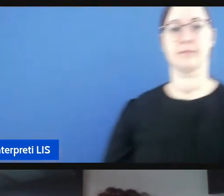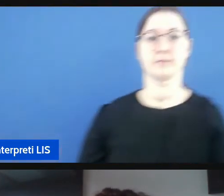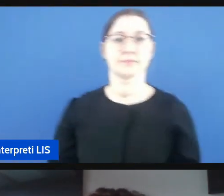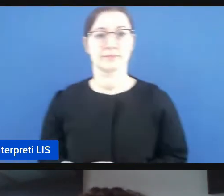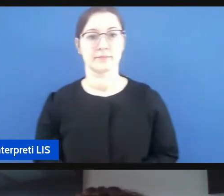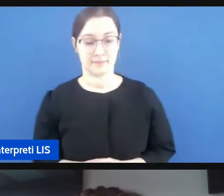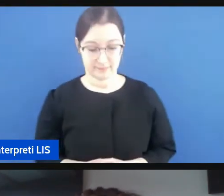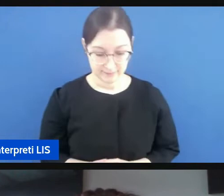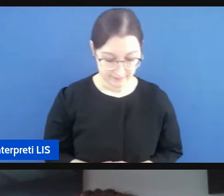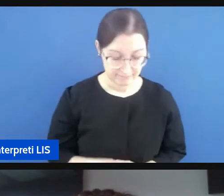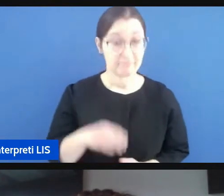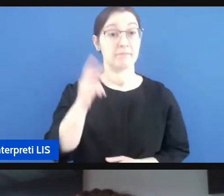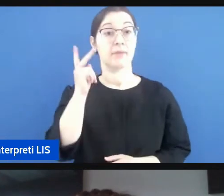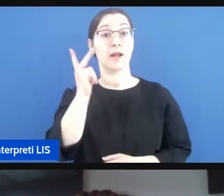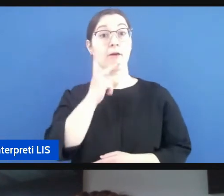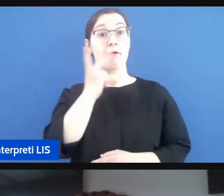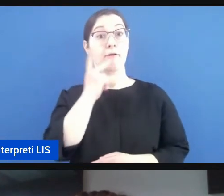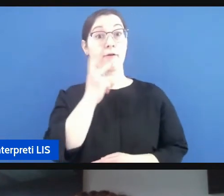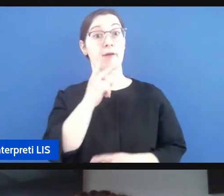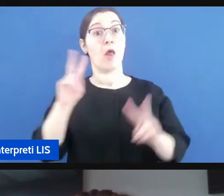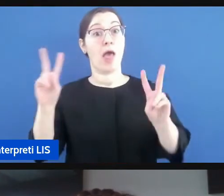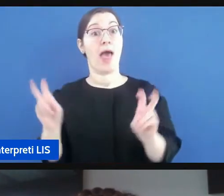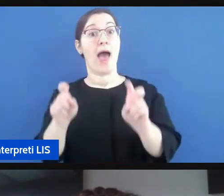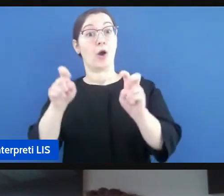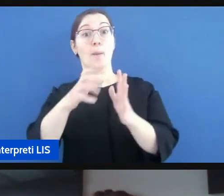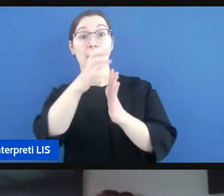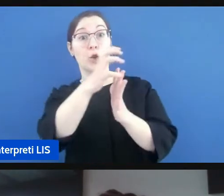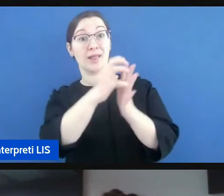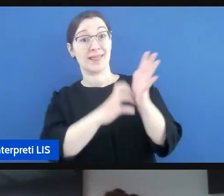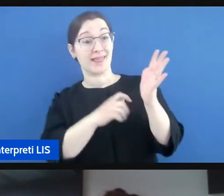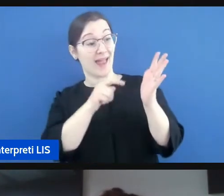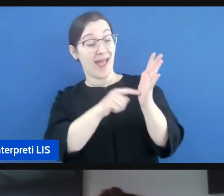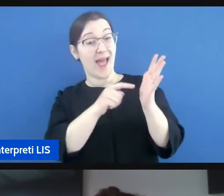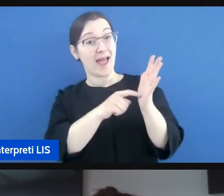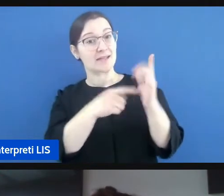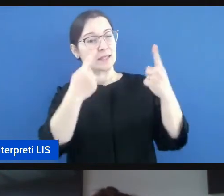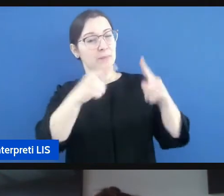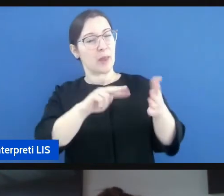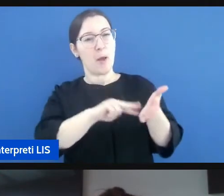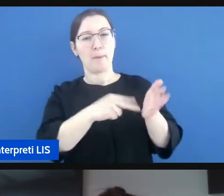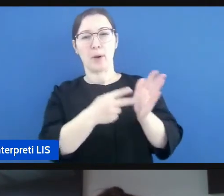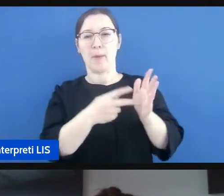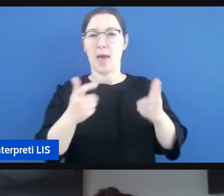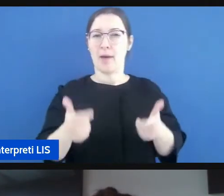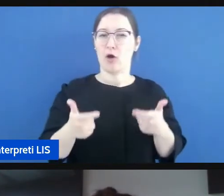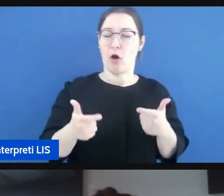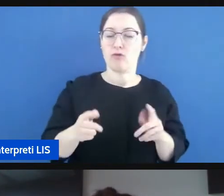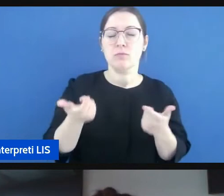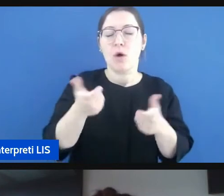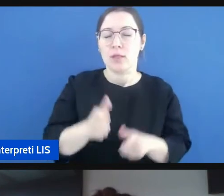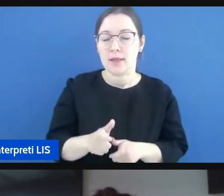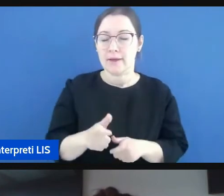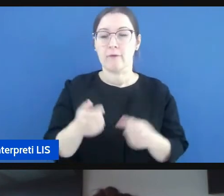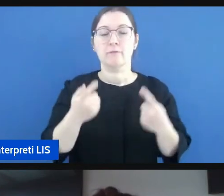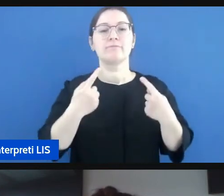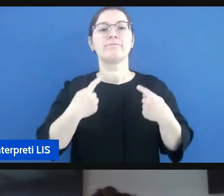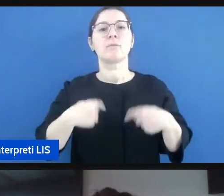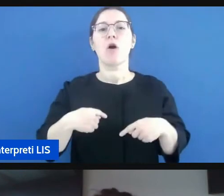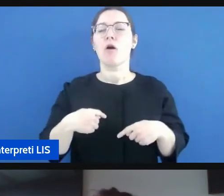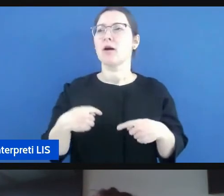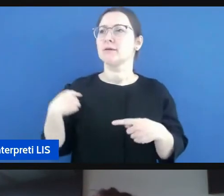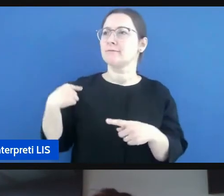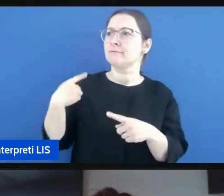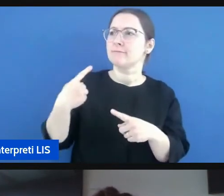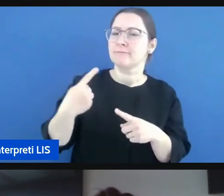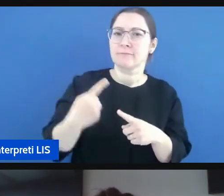problema dei testi è un problema enorme perché a noi diciamo la vita è cambiata quando siamo riusciti